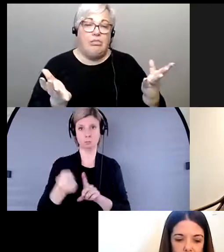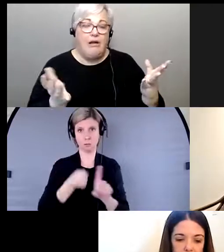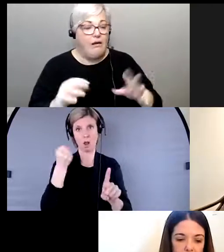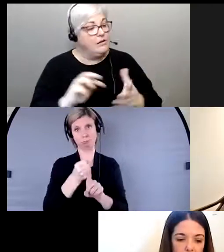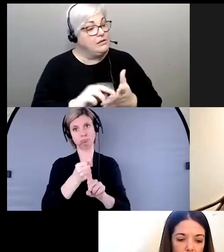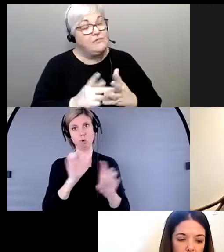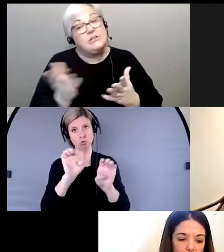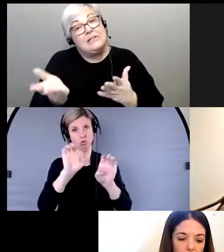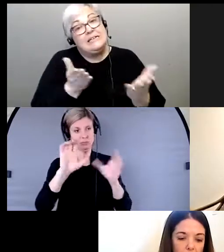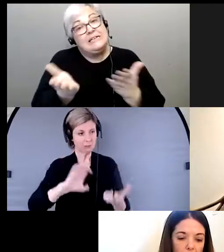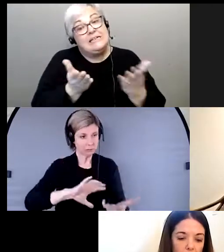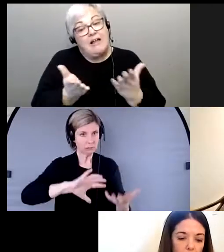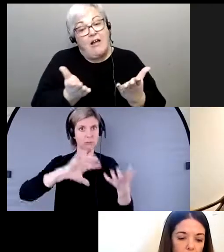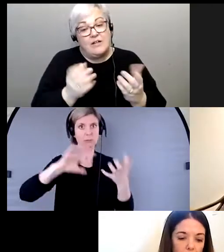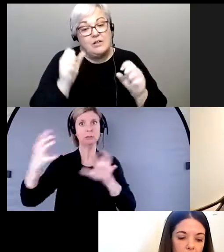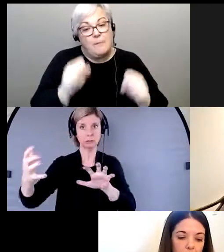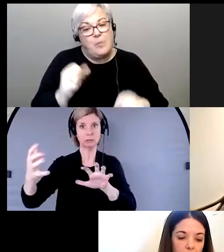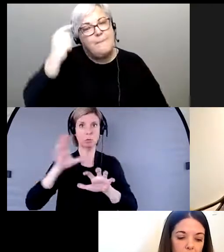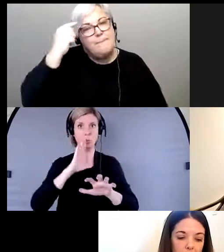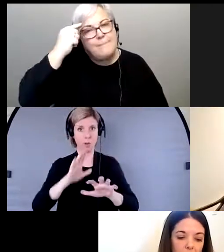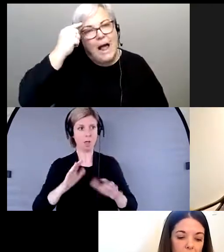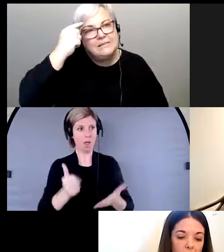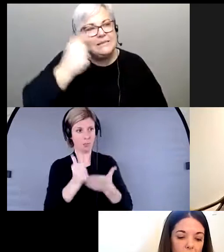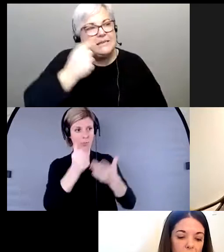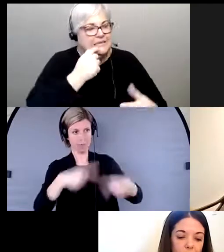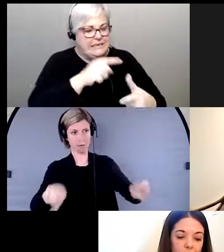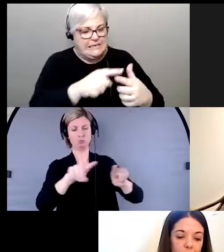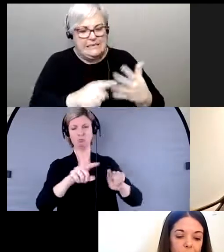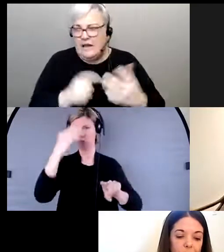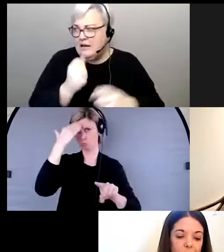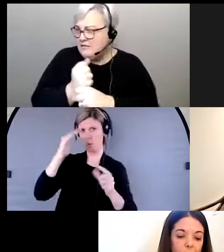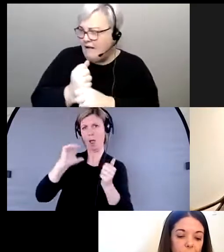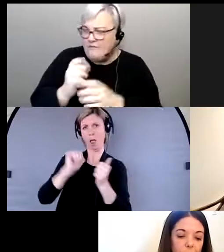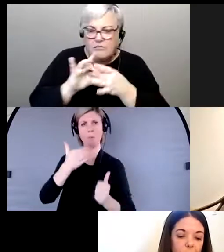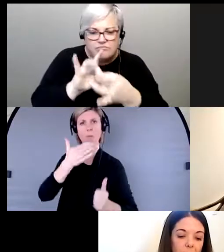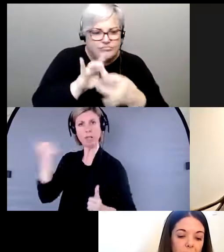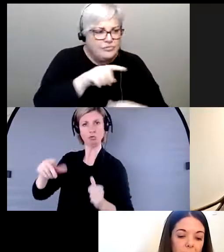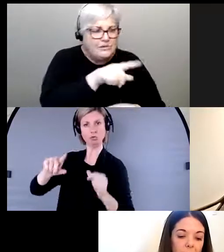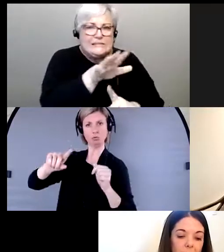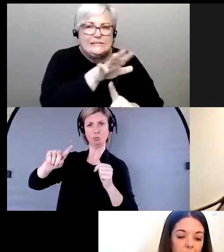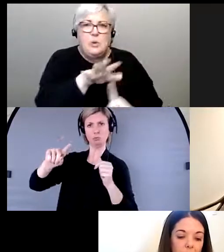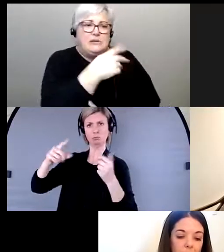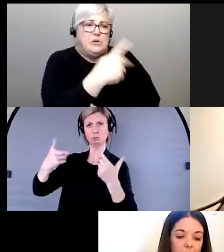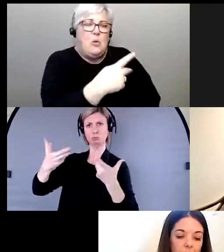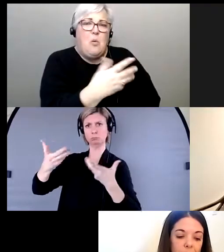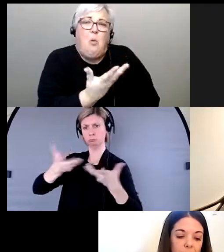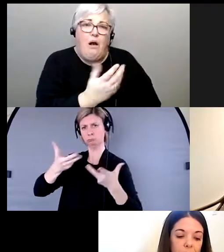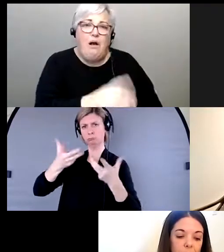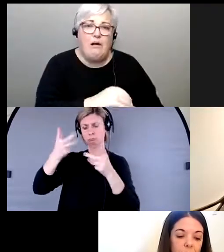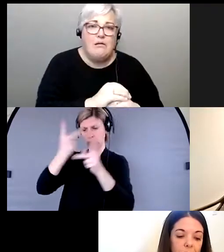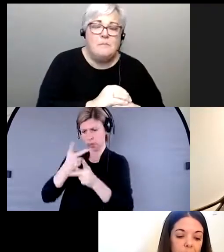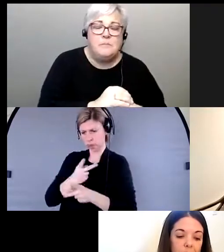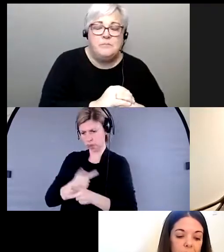offerts soient aussi capables de prendre en considération les personnes avec qui ils travaillent et comprendre leur situation individuelle. D'avoir des relations